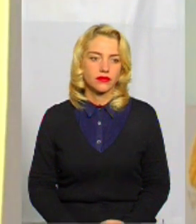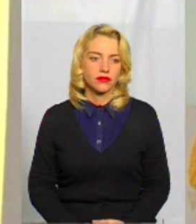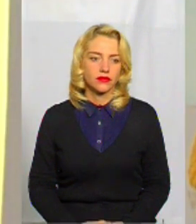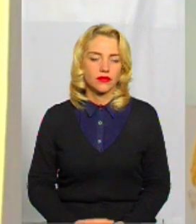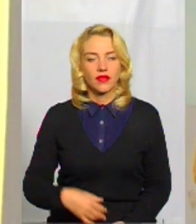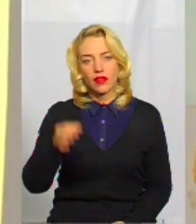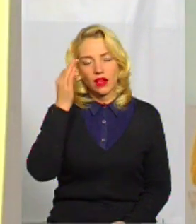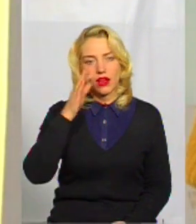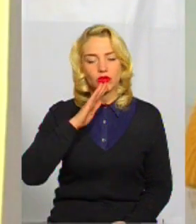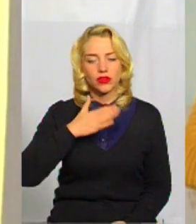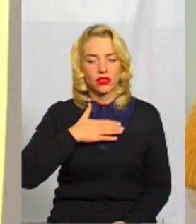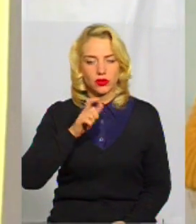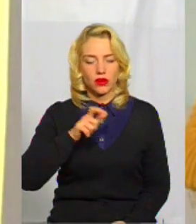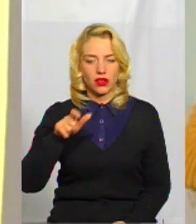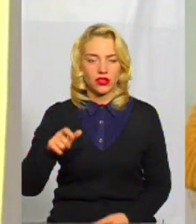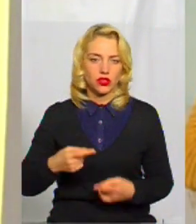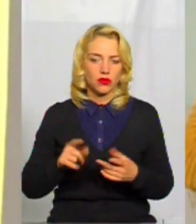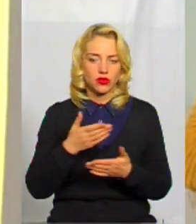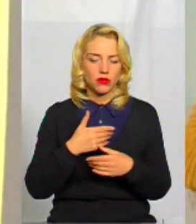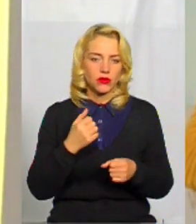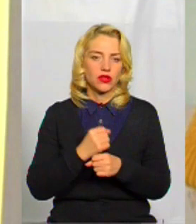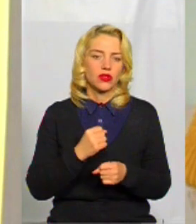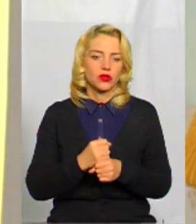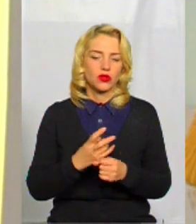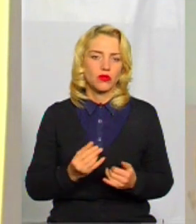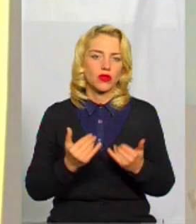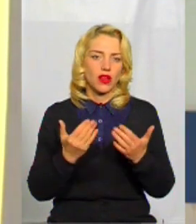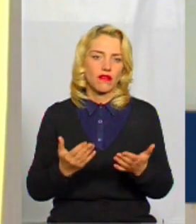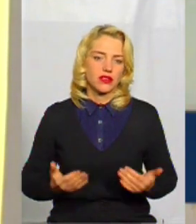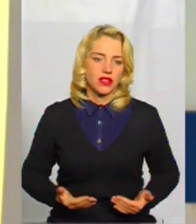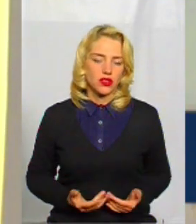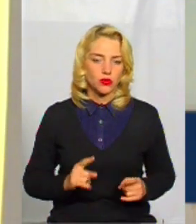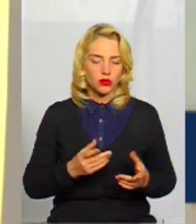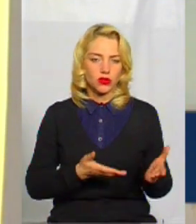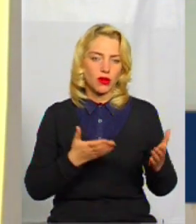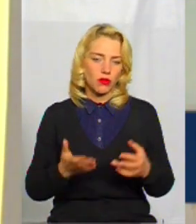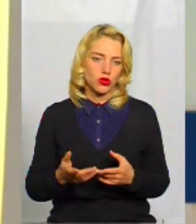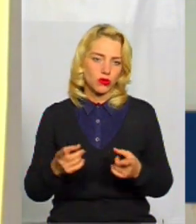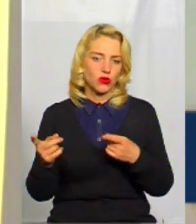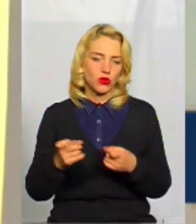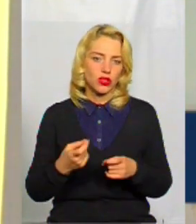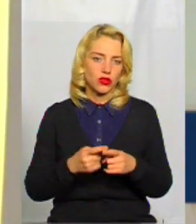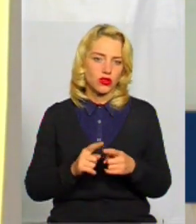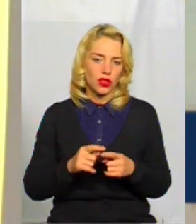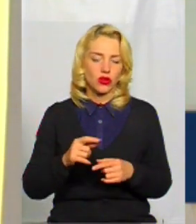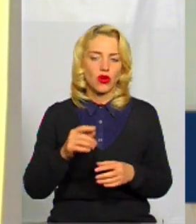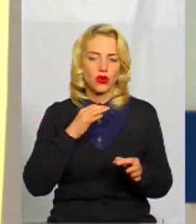Нагадую нашим глядачам, що ми працюємо для вас наживо, тому запрошуємо долучатися до розмови телефоном, номер, яку ви зараз